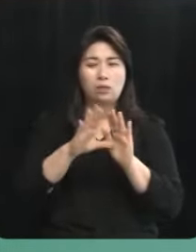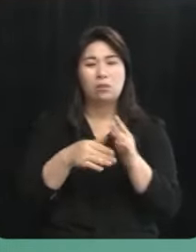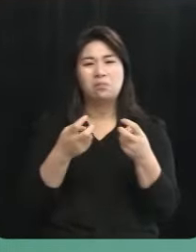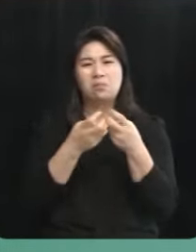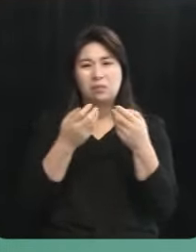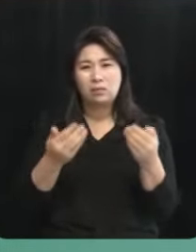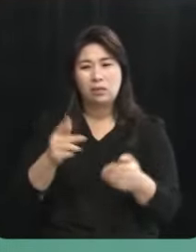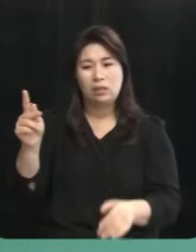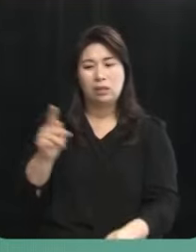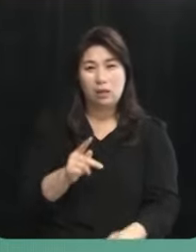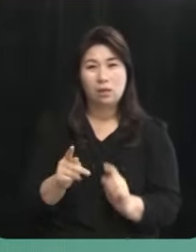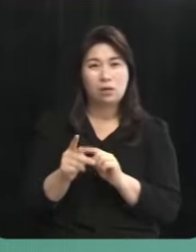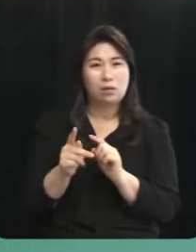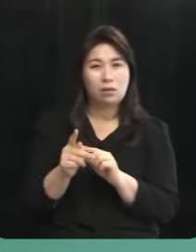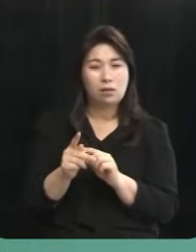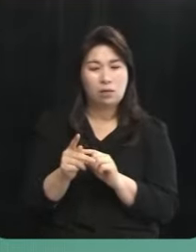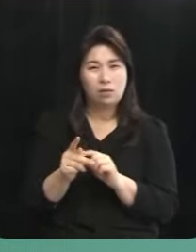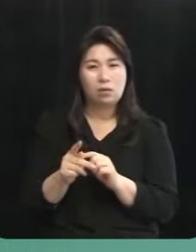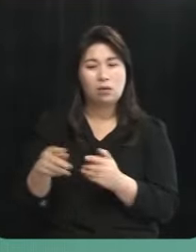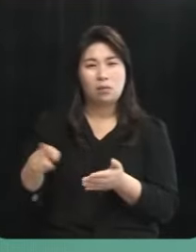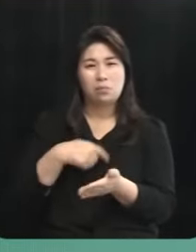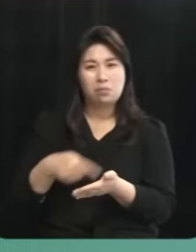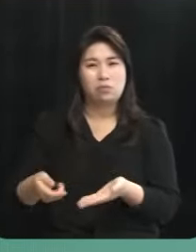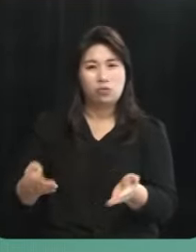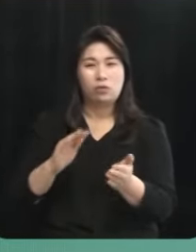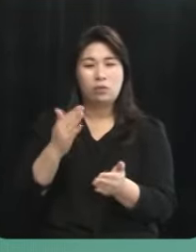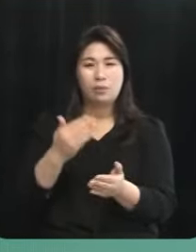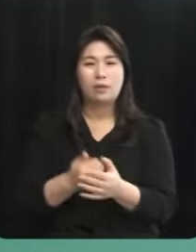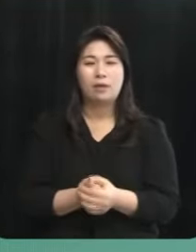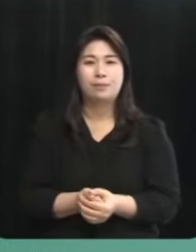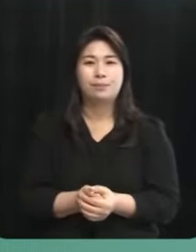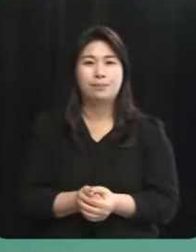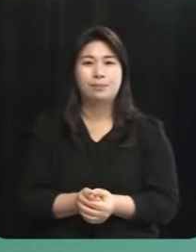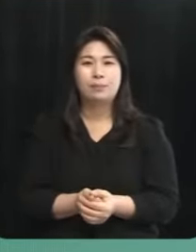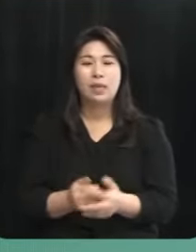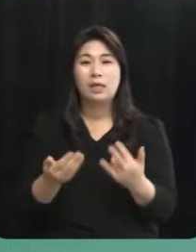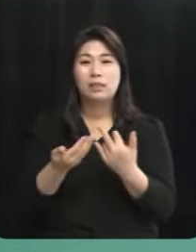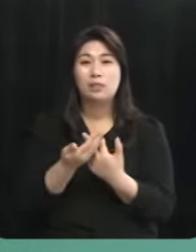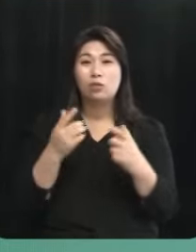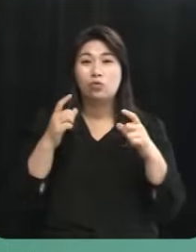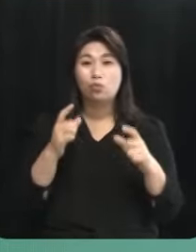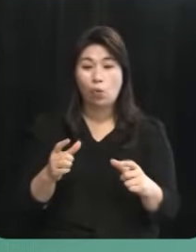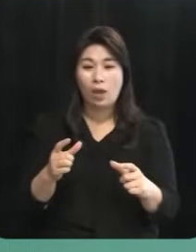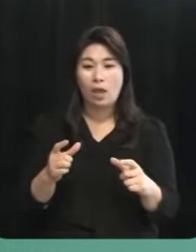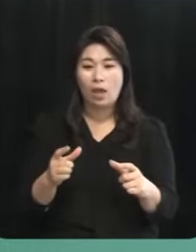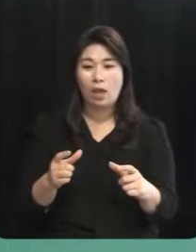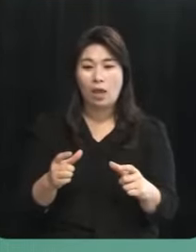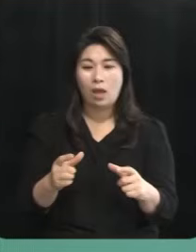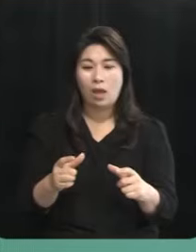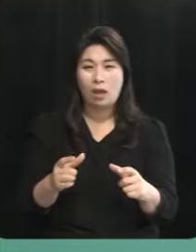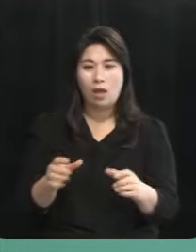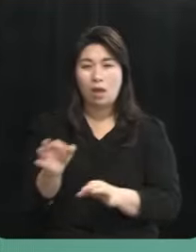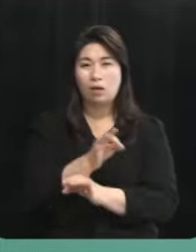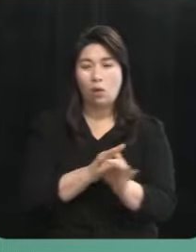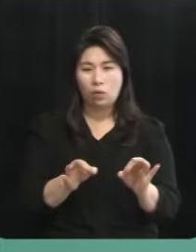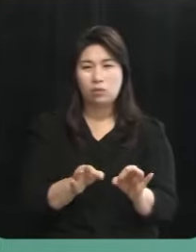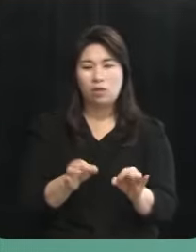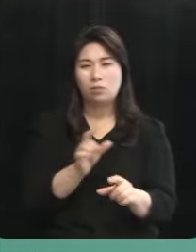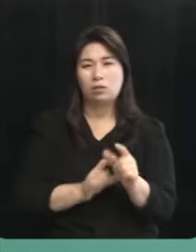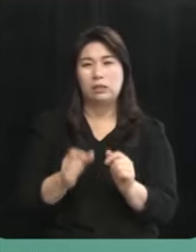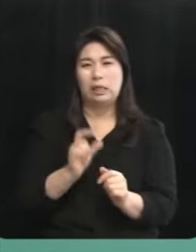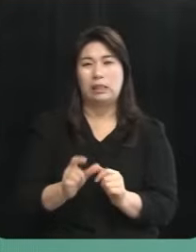수 없이 가질 수밖에 없었던 그 부채를 탕감해야 합니다 그리고 제주의 내수 경제를 활성화 시켜야 합니다